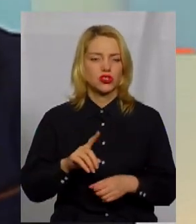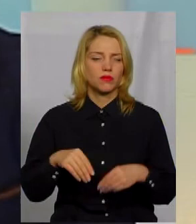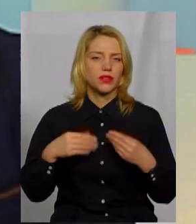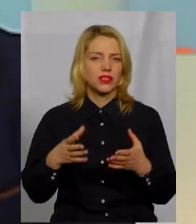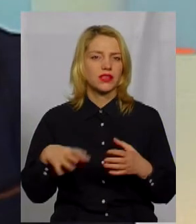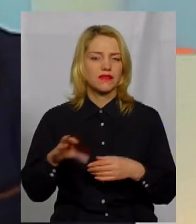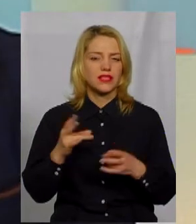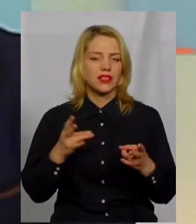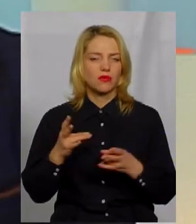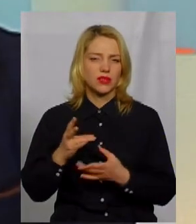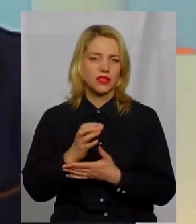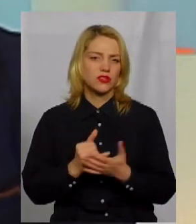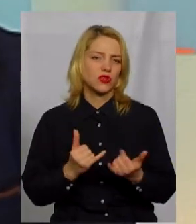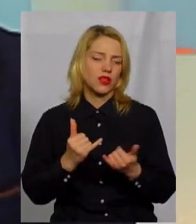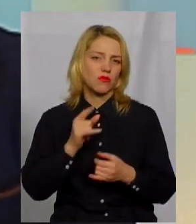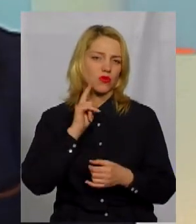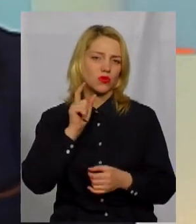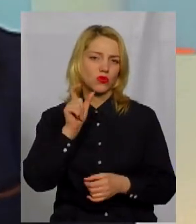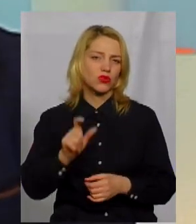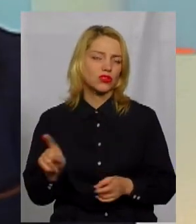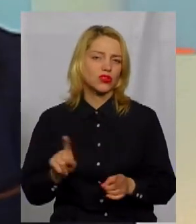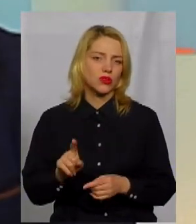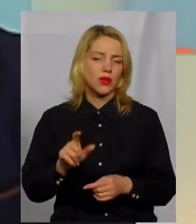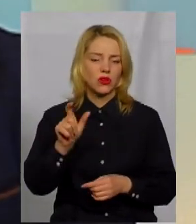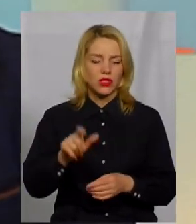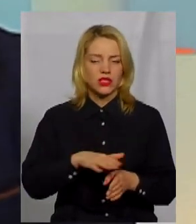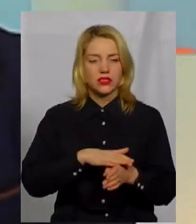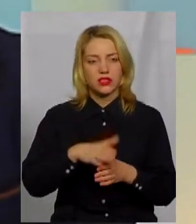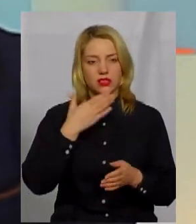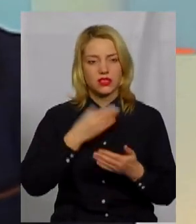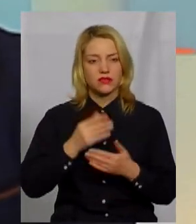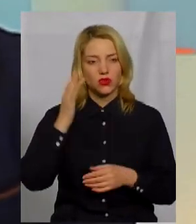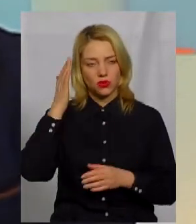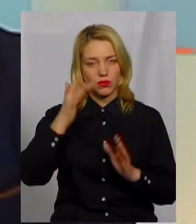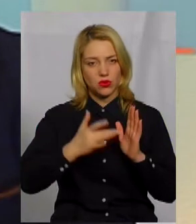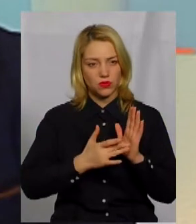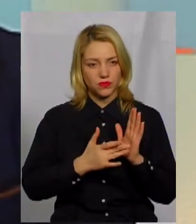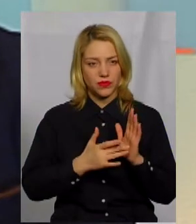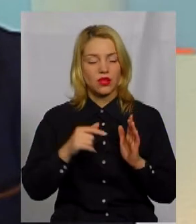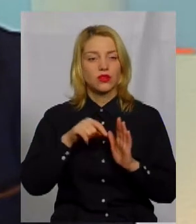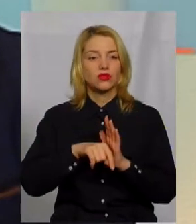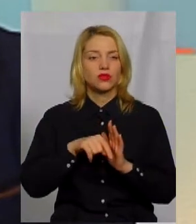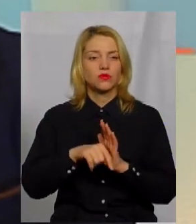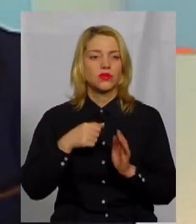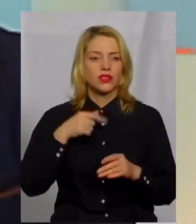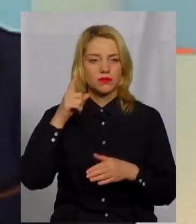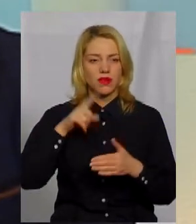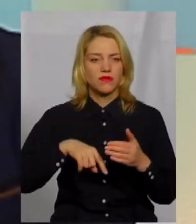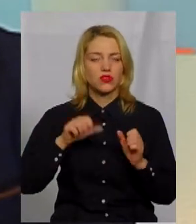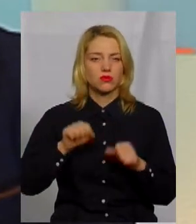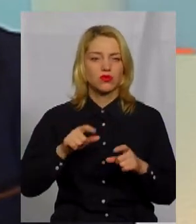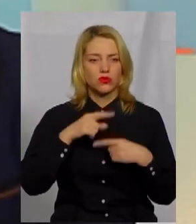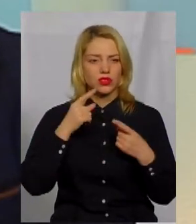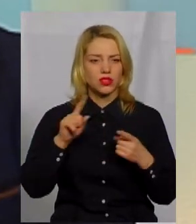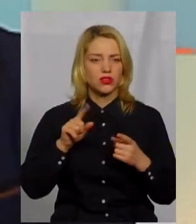необхідні ресурси цій молодій людині, для того, щоб вона здійснила свою мету. Тобто, я можу з певністю сказати, що